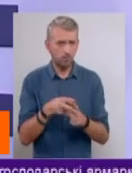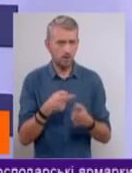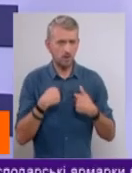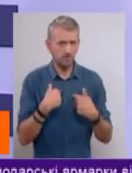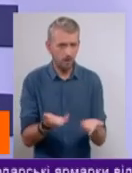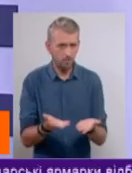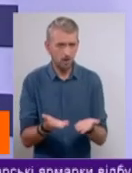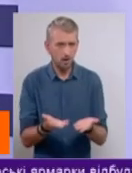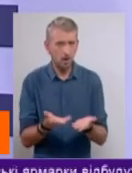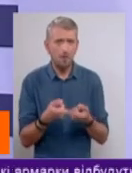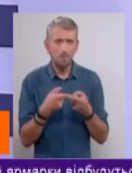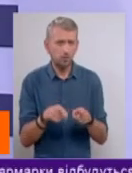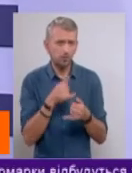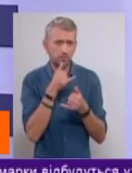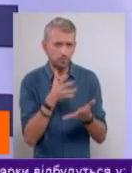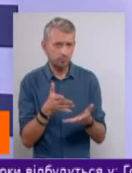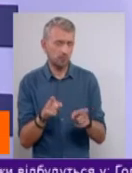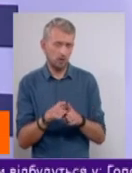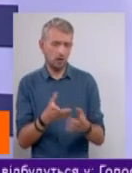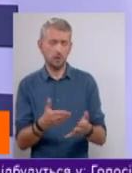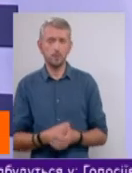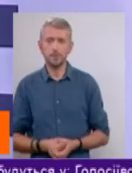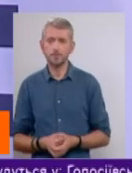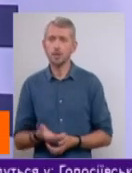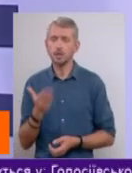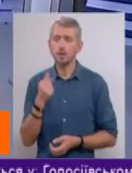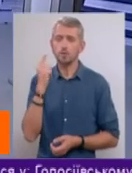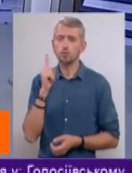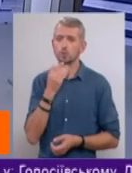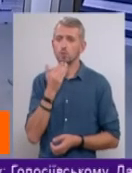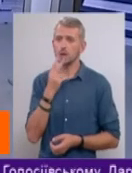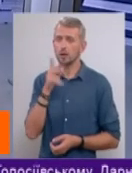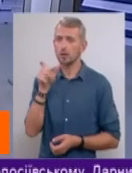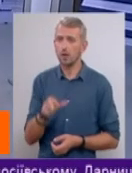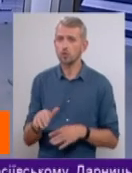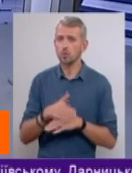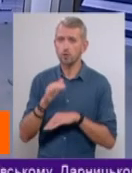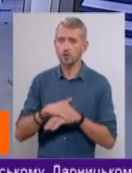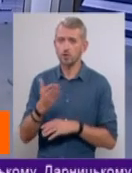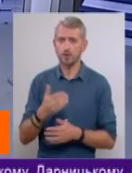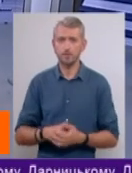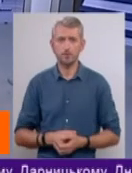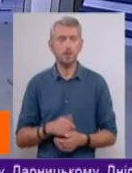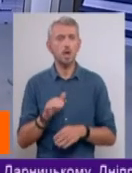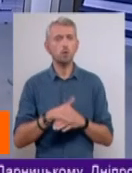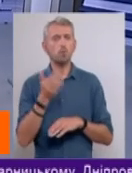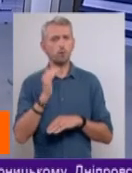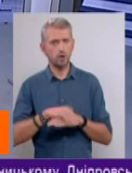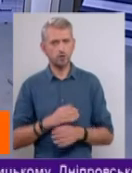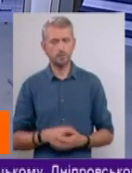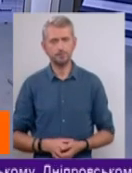По-другому витащити не виходить. Витаскивають от таким вот образом. Давайте почуємо, що питає глядач. Добрий вечір вам. Добрий вечір.